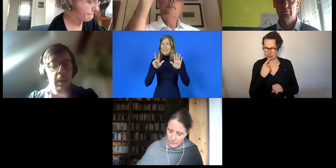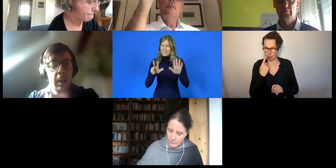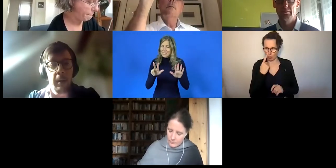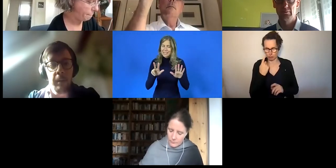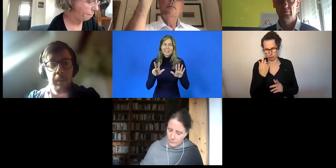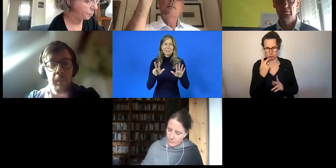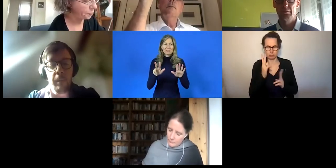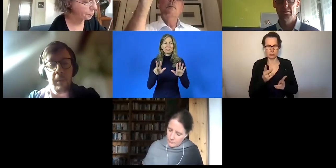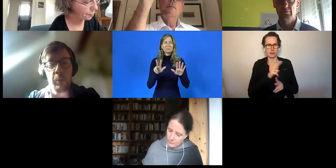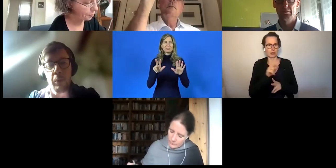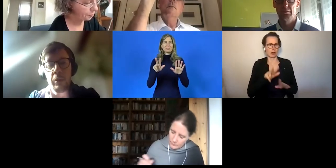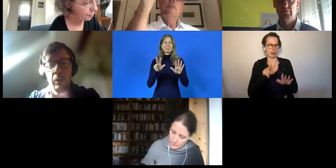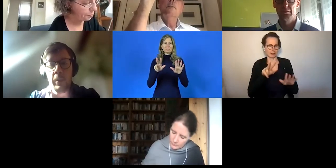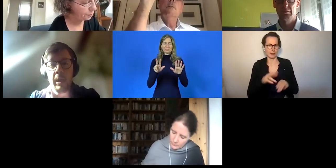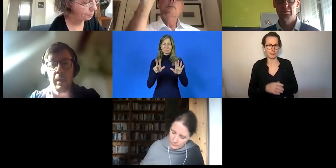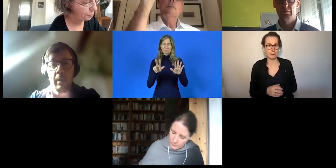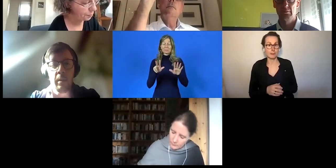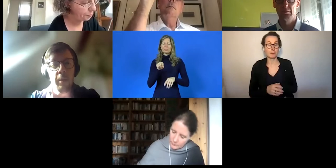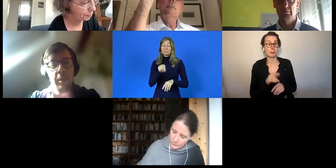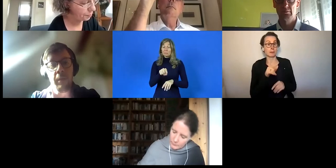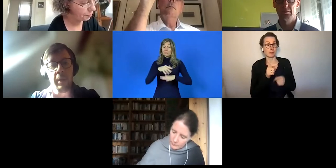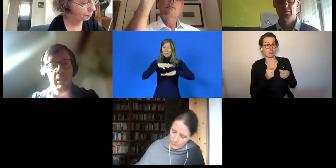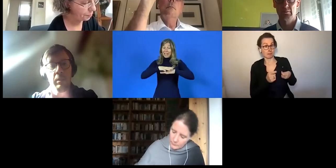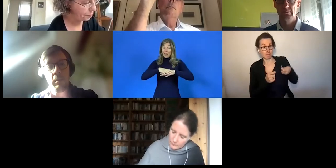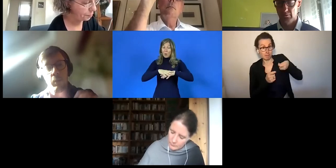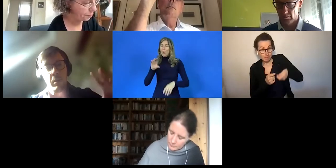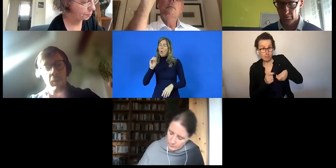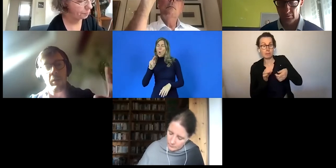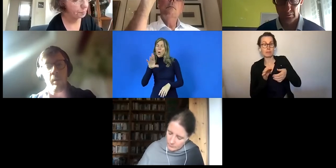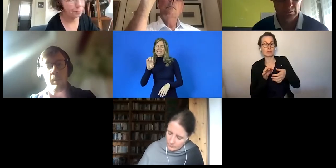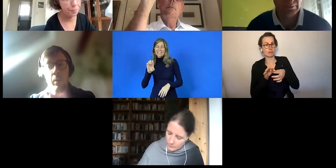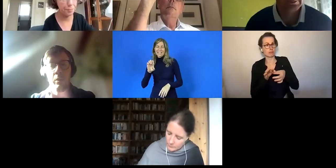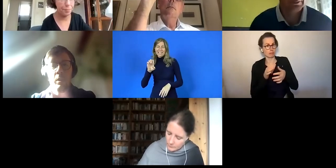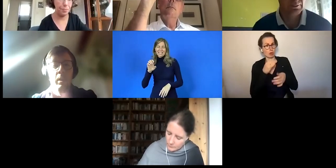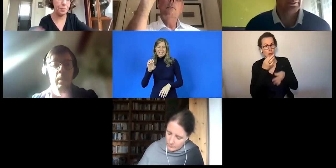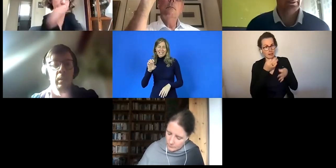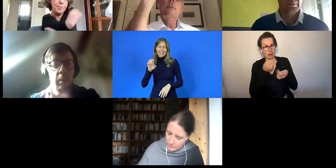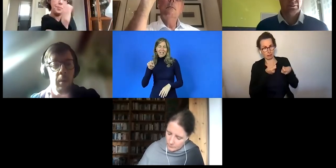wenn ich das richtig erinnere, ins Leben gerufen wurde und zwar